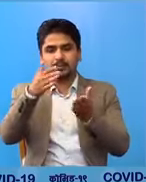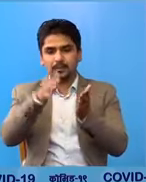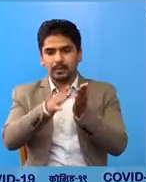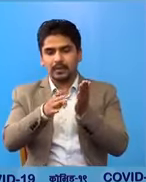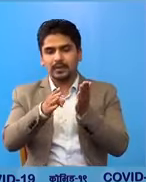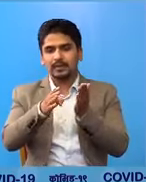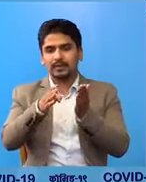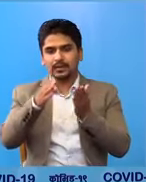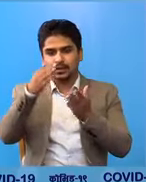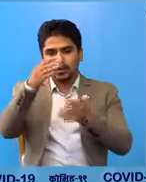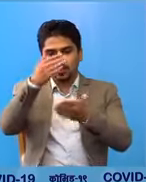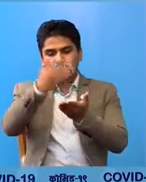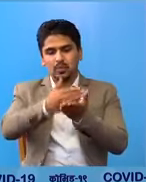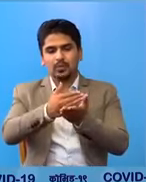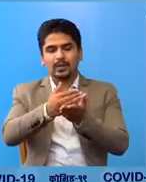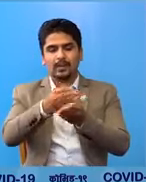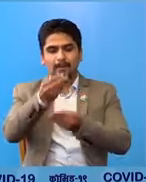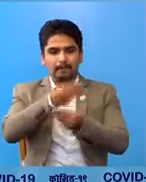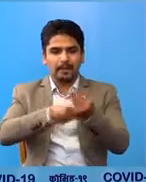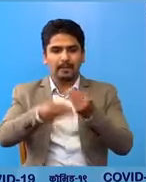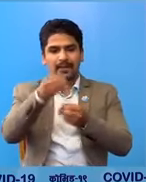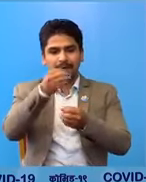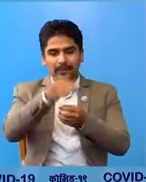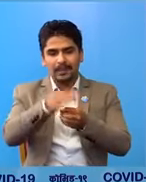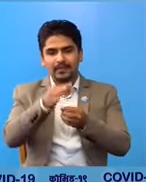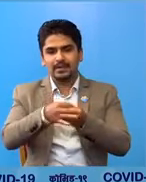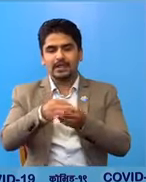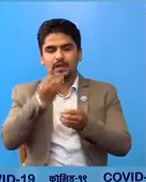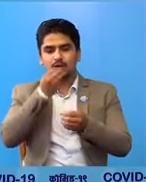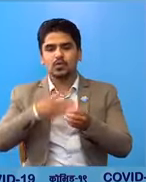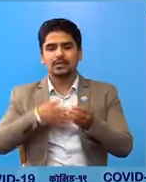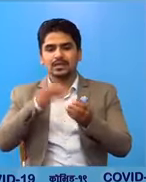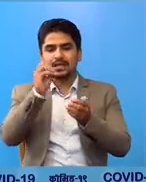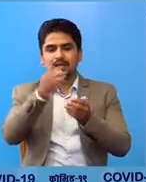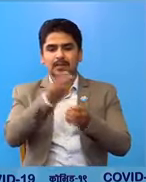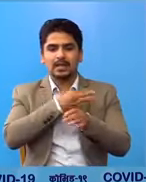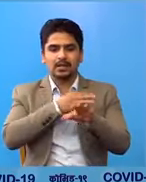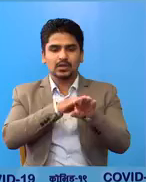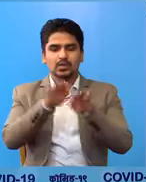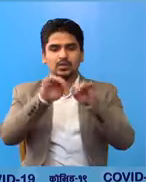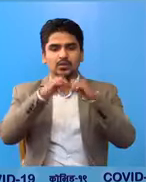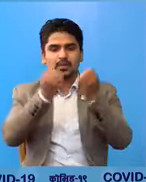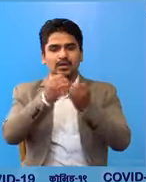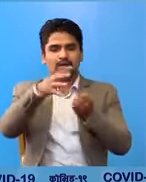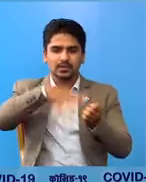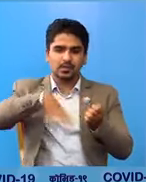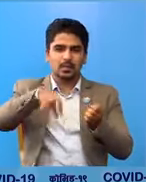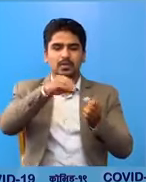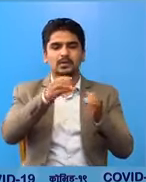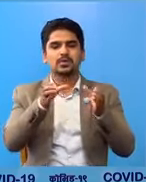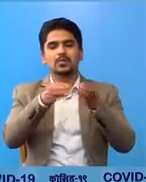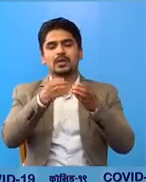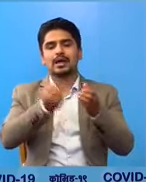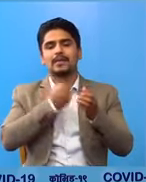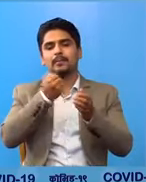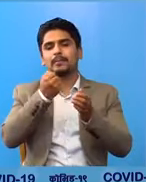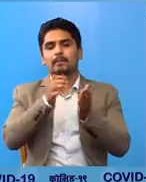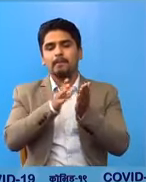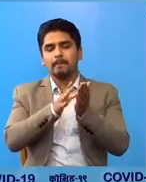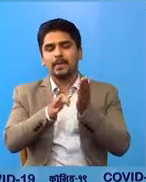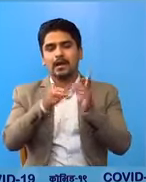रोक नका लागी व्यापार बेवसाय तथा रोजगार तथा हरू चाईट समाज का सबई समुहले आपनो तर्फ बाट